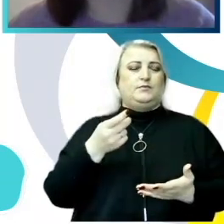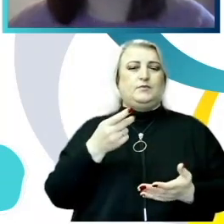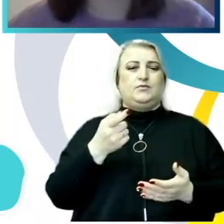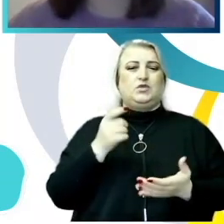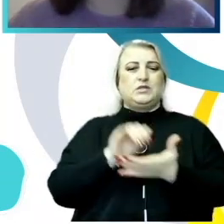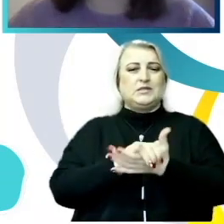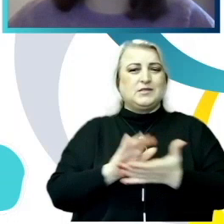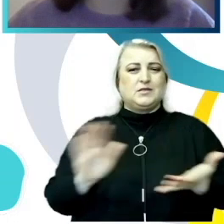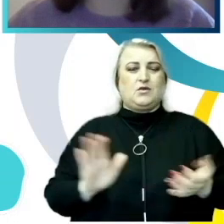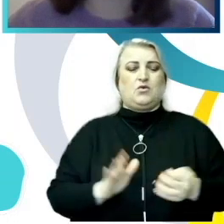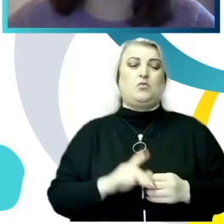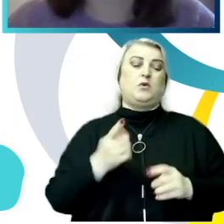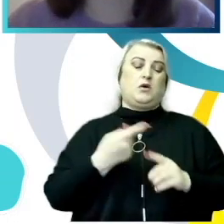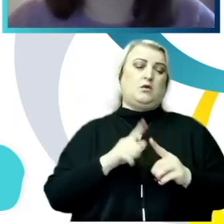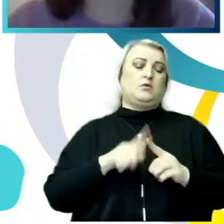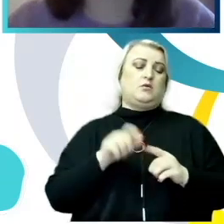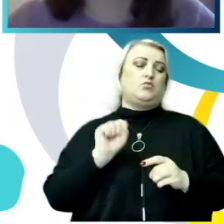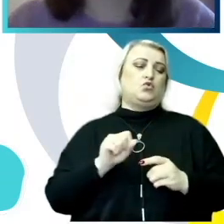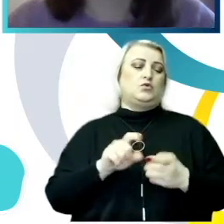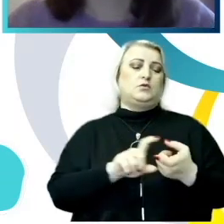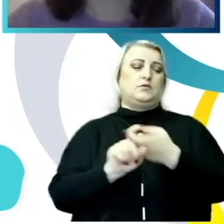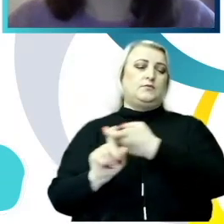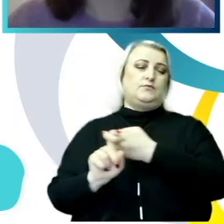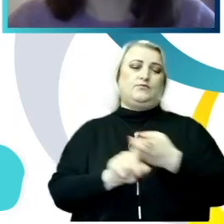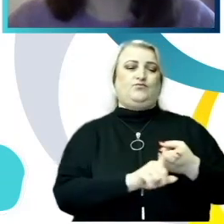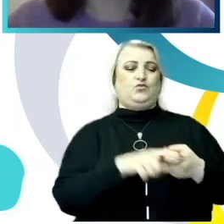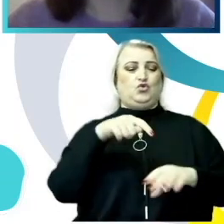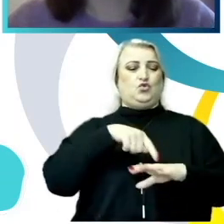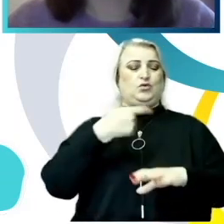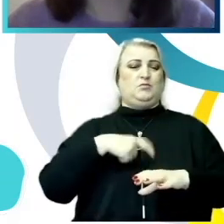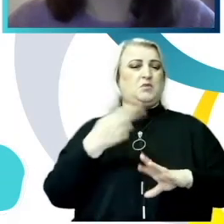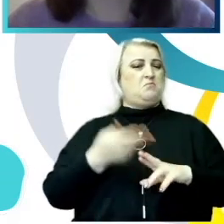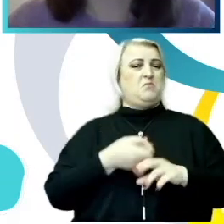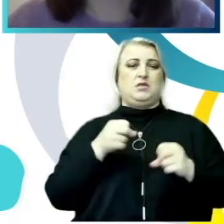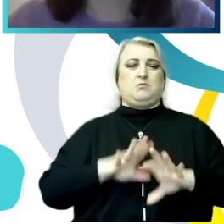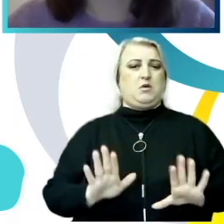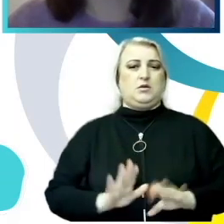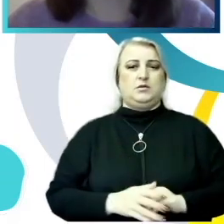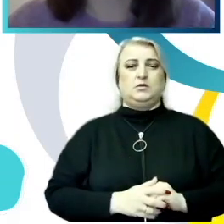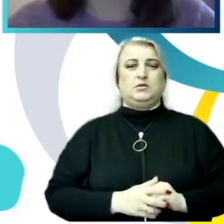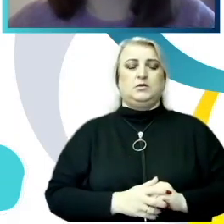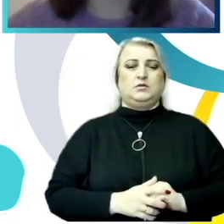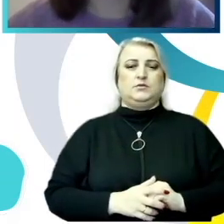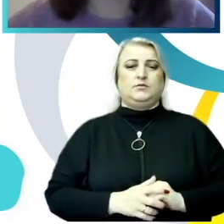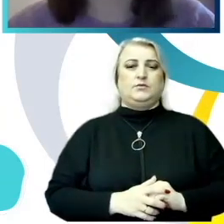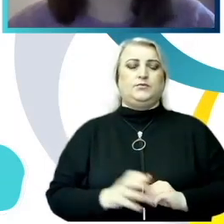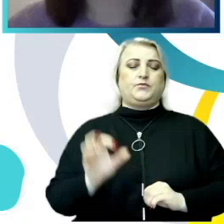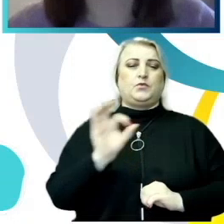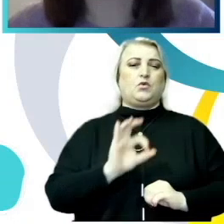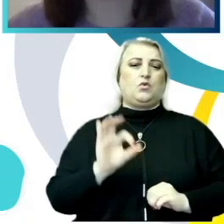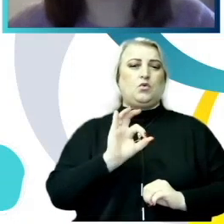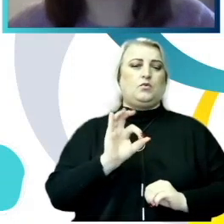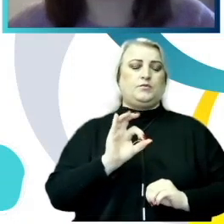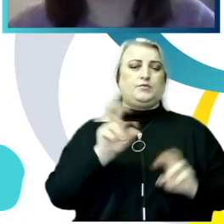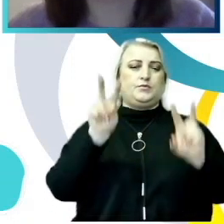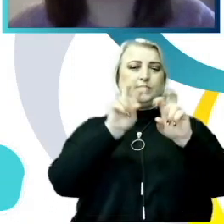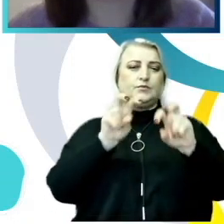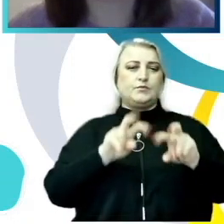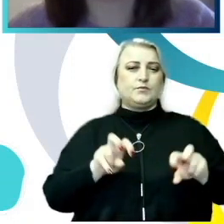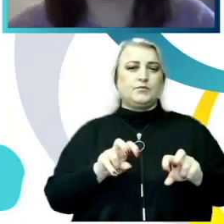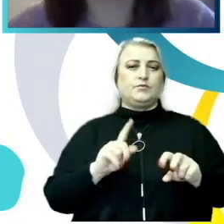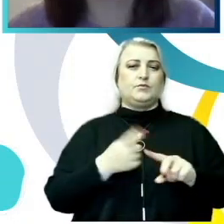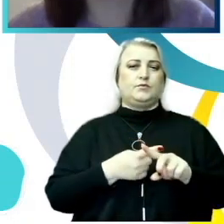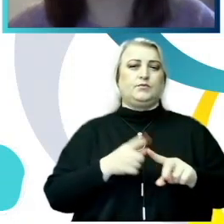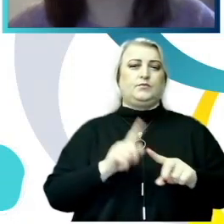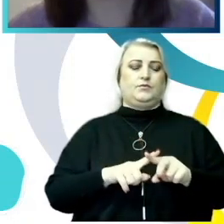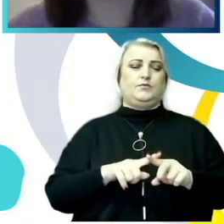de nesiguranță în rândul studenților. În ceea ce ține de perspectiva, analiza din perspectiva clasterilor